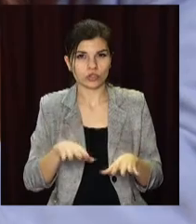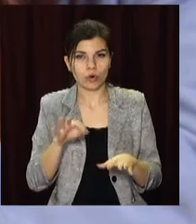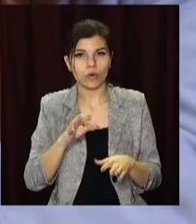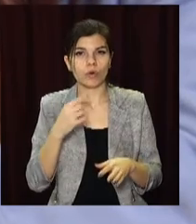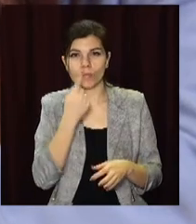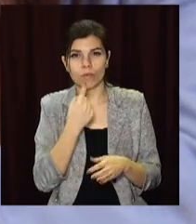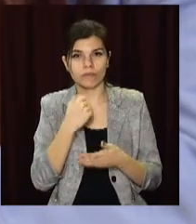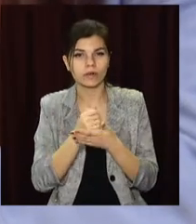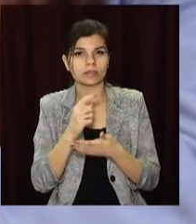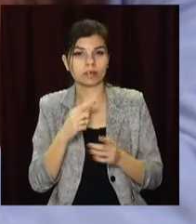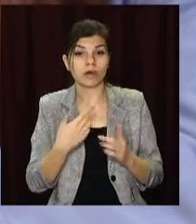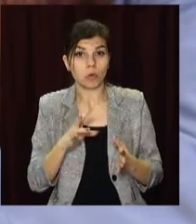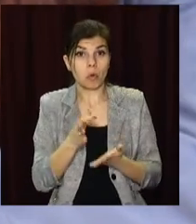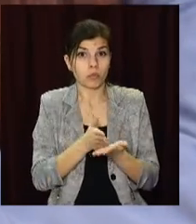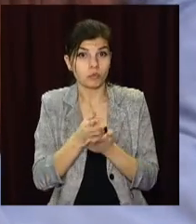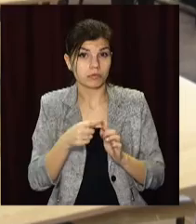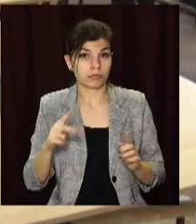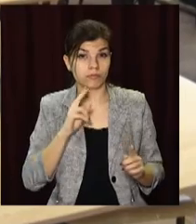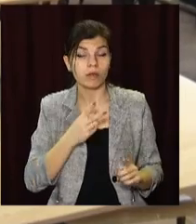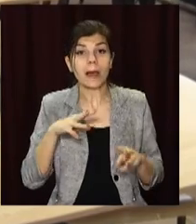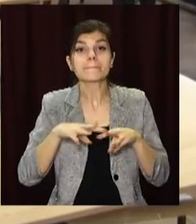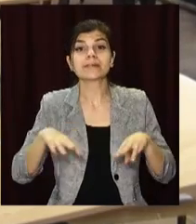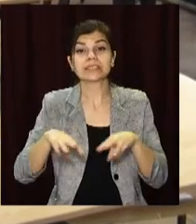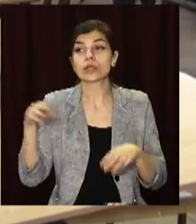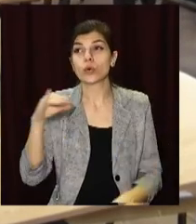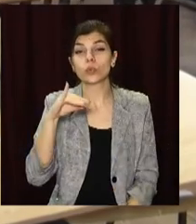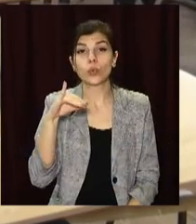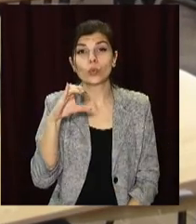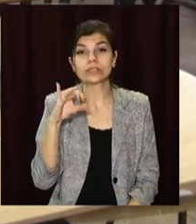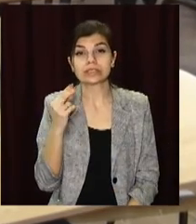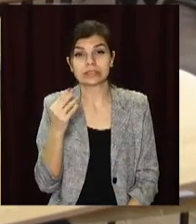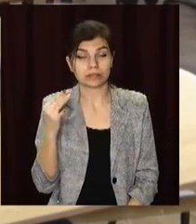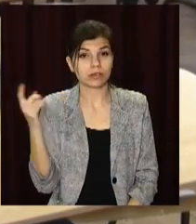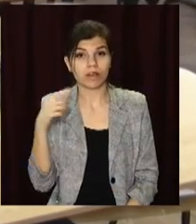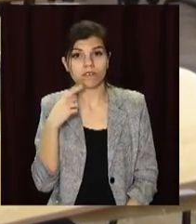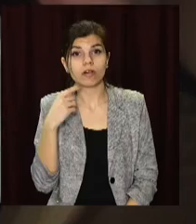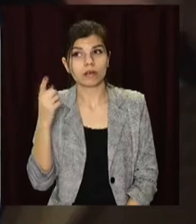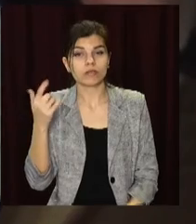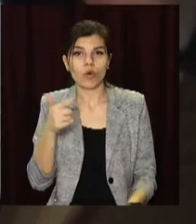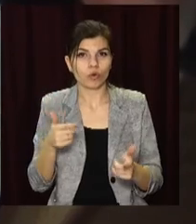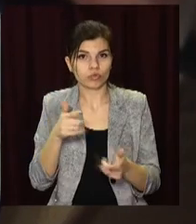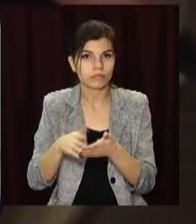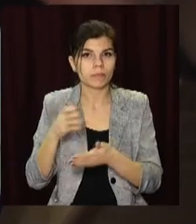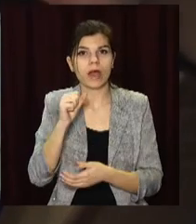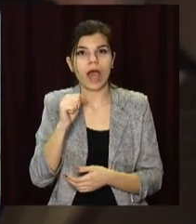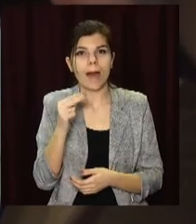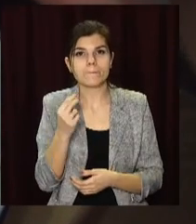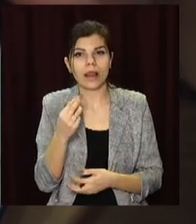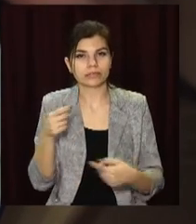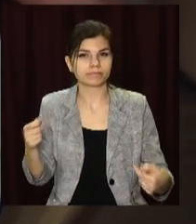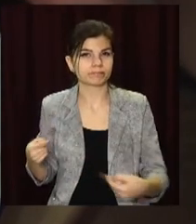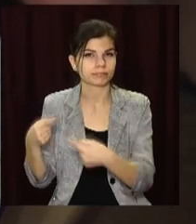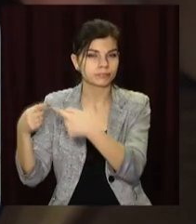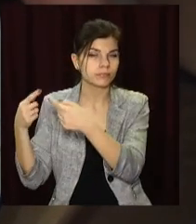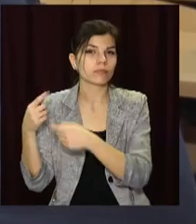не набрало чинності. Однак за повідомлення міністра юстиції Дениса Малюськи, уряд готує апеляцію. Поки тривають судові тяганини,